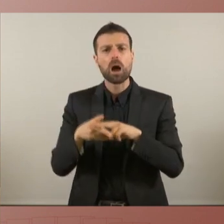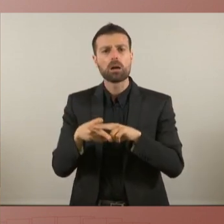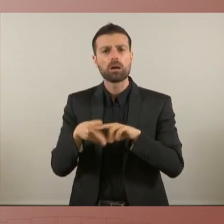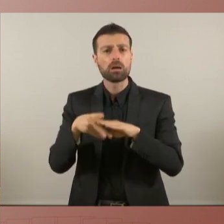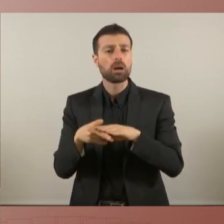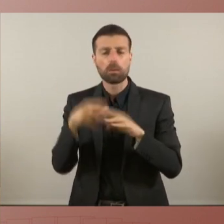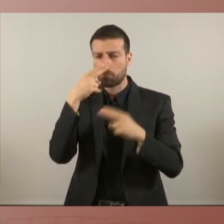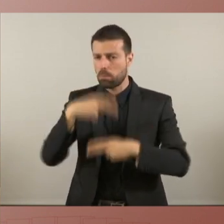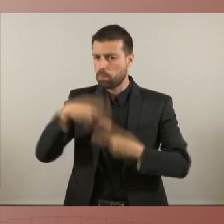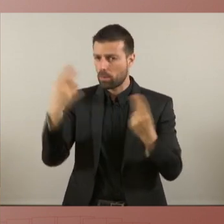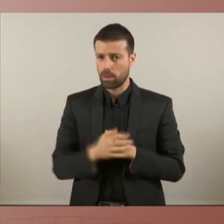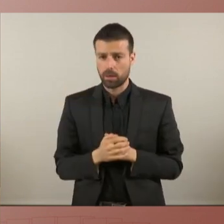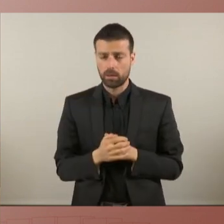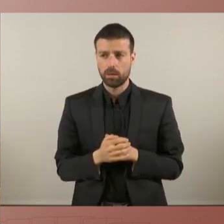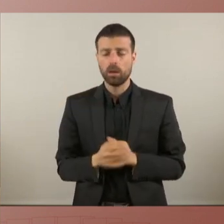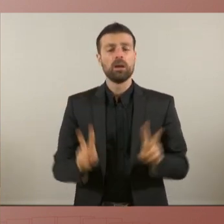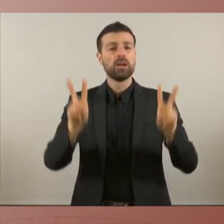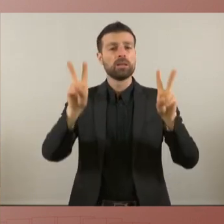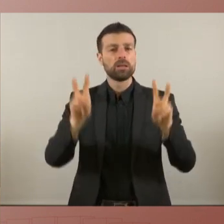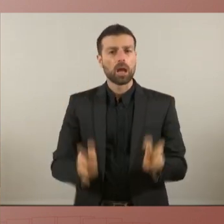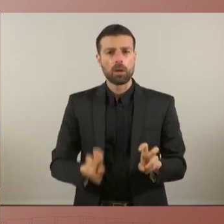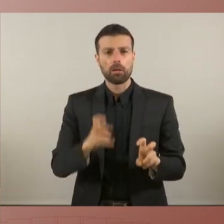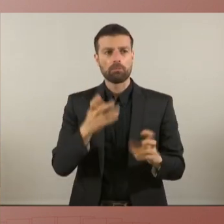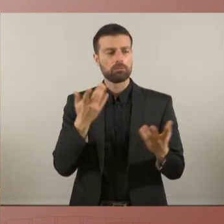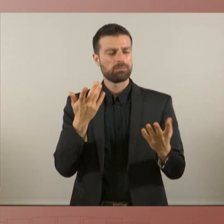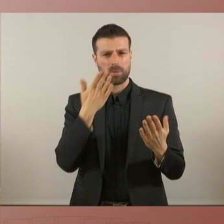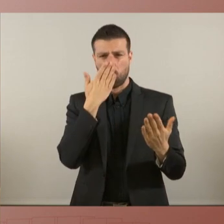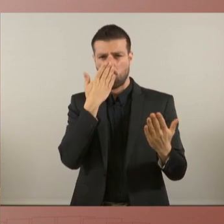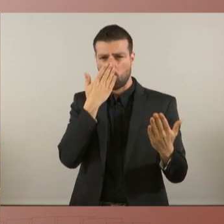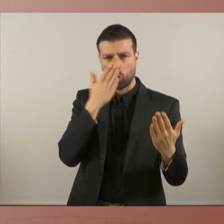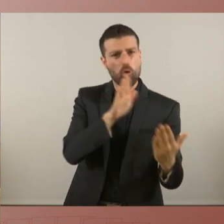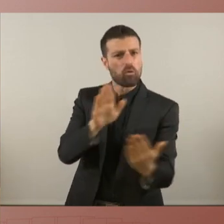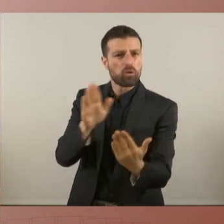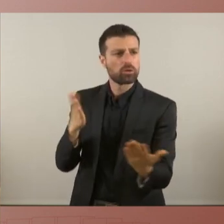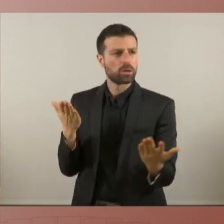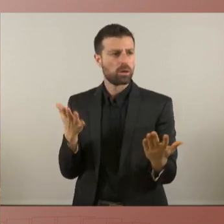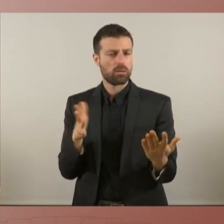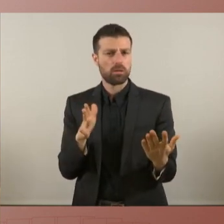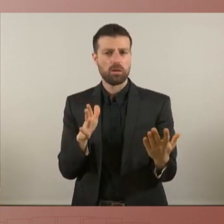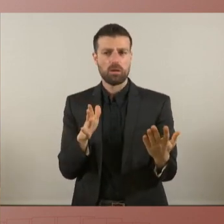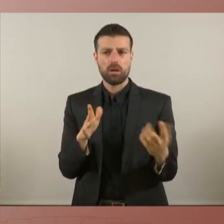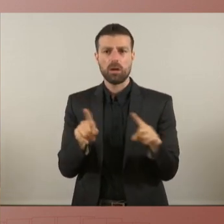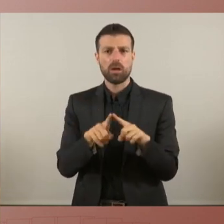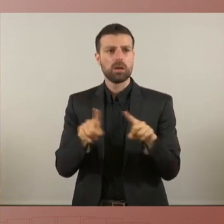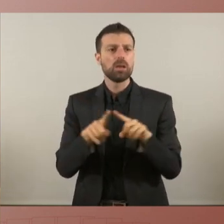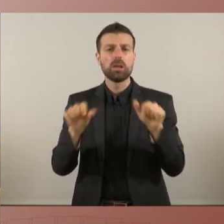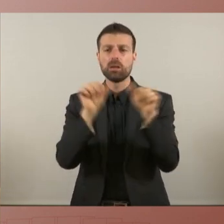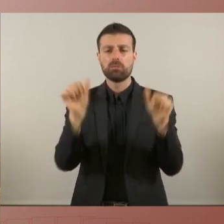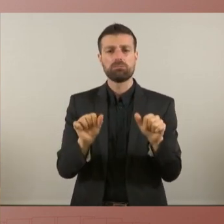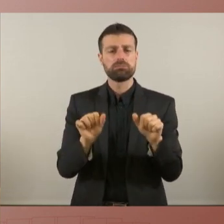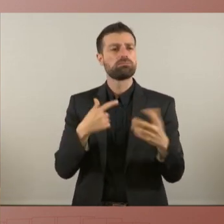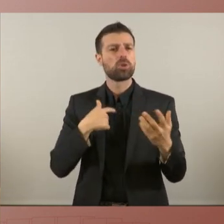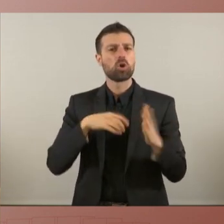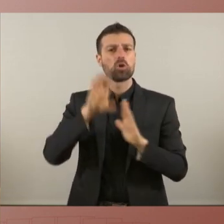aquest sentit de confrontació i de trencar les costures del Tribunal Constitucional